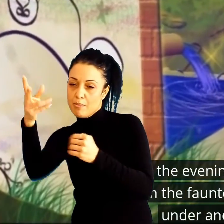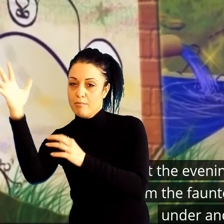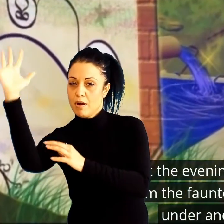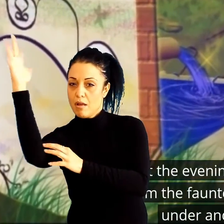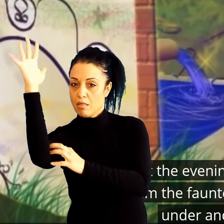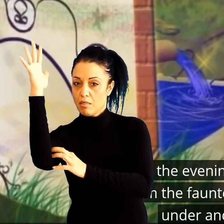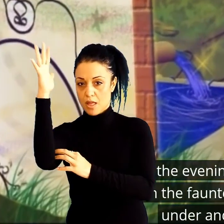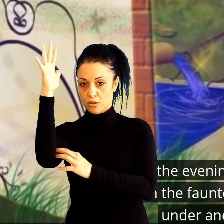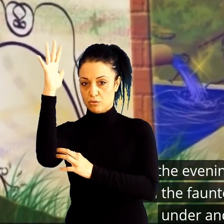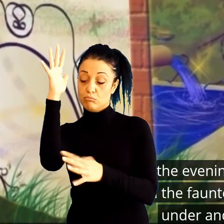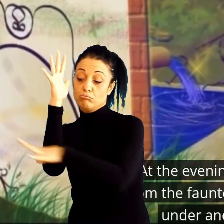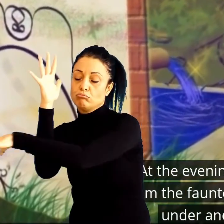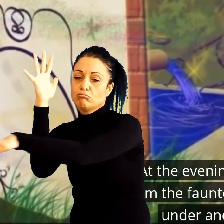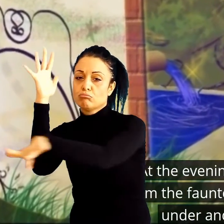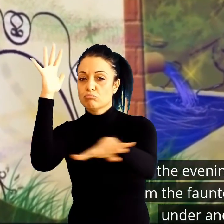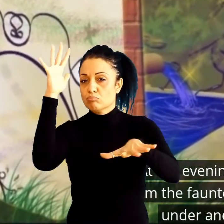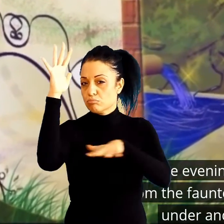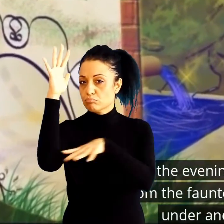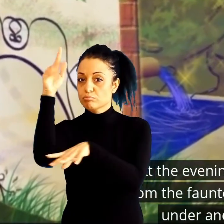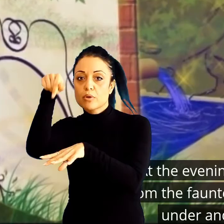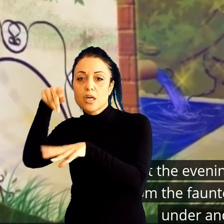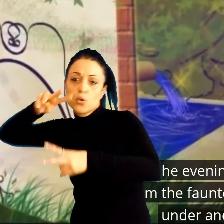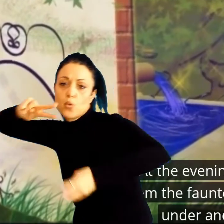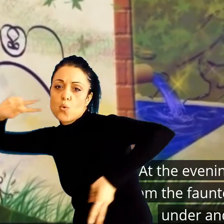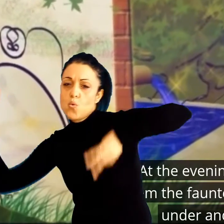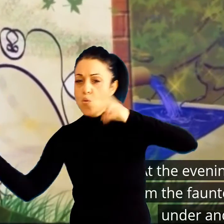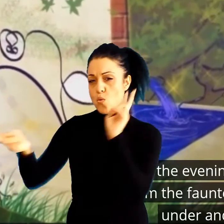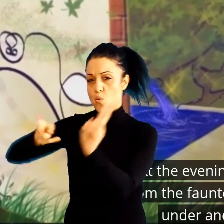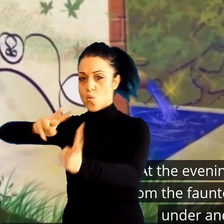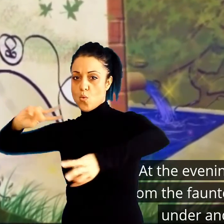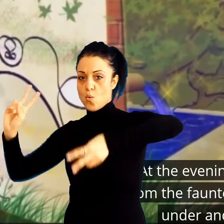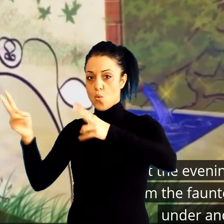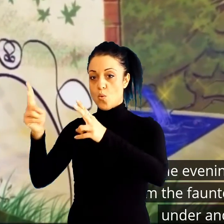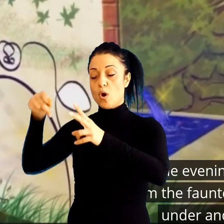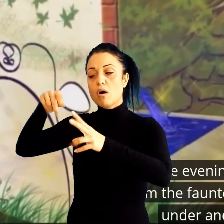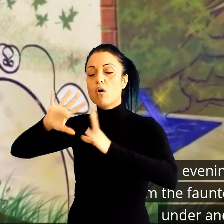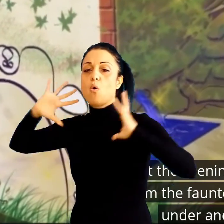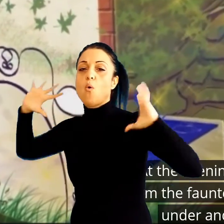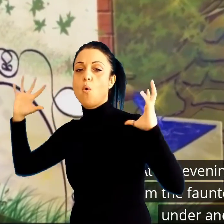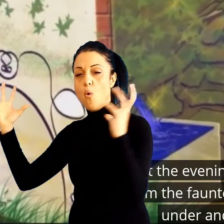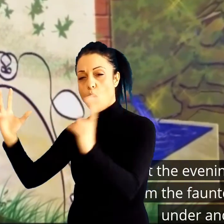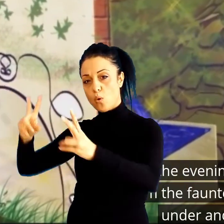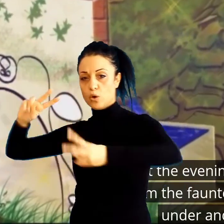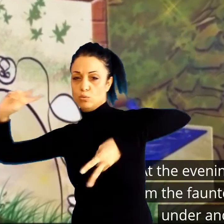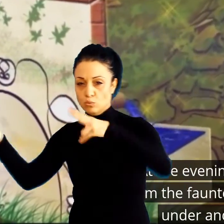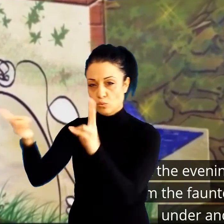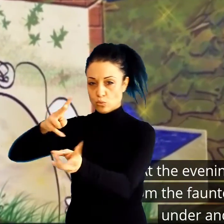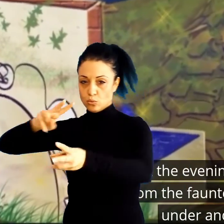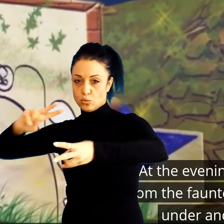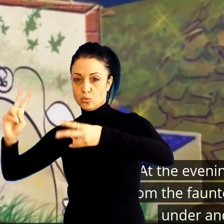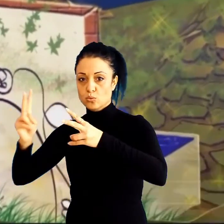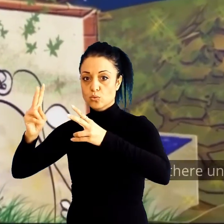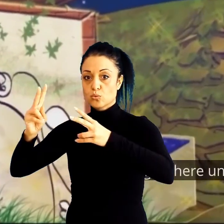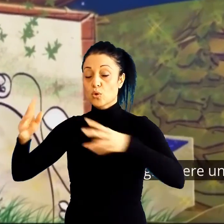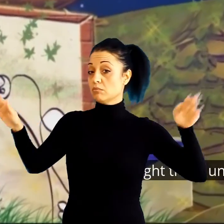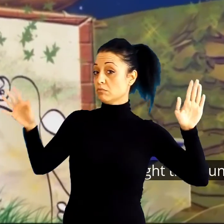чешма надвор од градот. Таму има едно дрво, под него и околу него секо гаше ветровито.